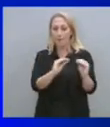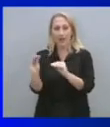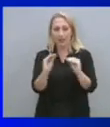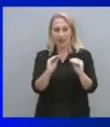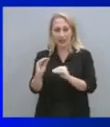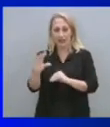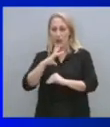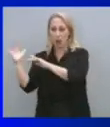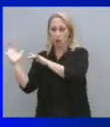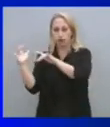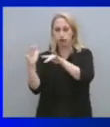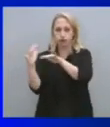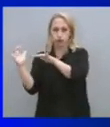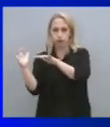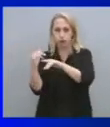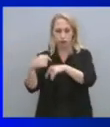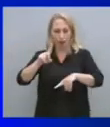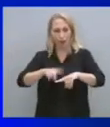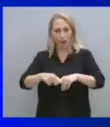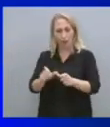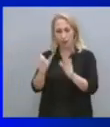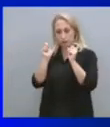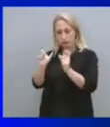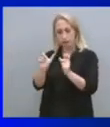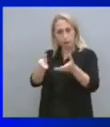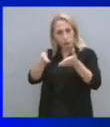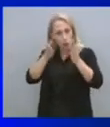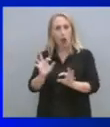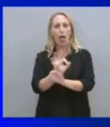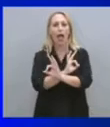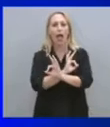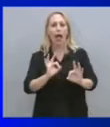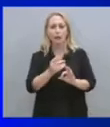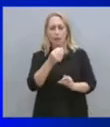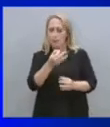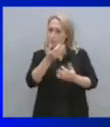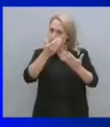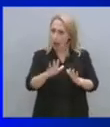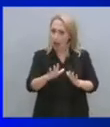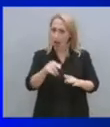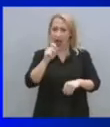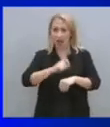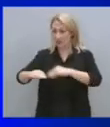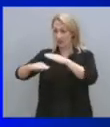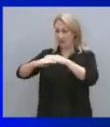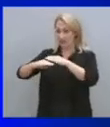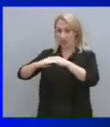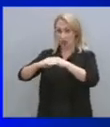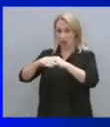ροών και νομίζω ότι έχουμε αποδείξει ότι όταν λέμε ότι φυλάτουμε τα σύνορά μας